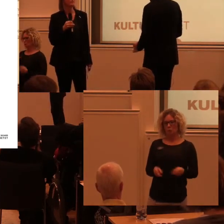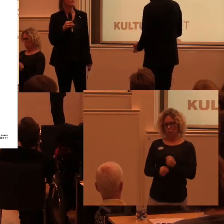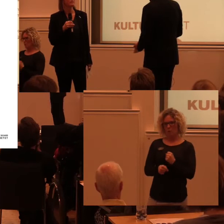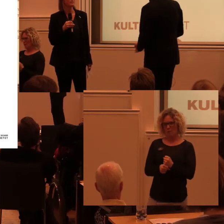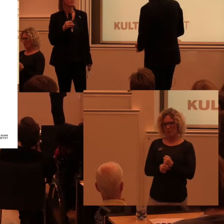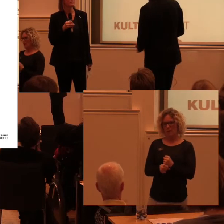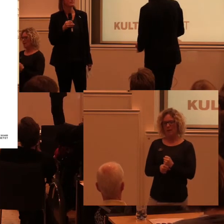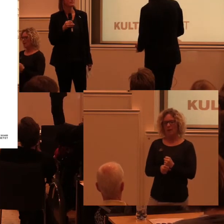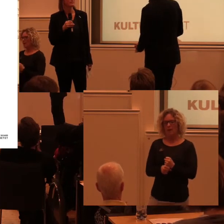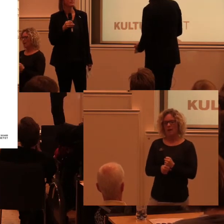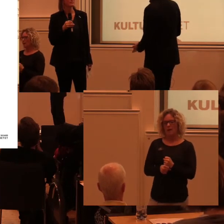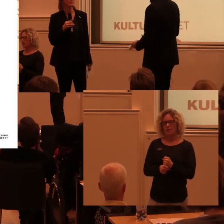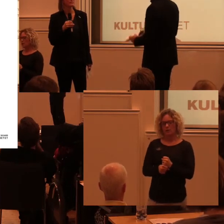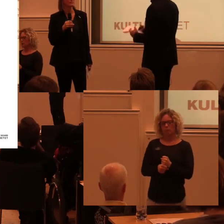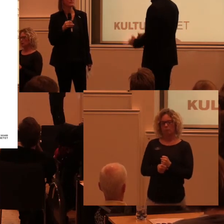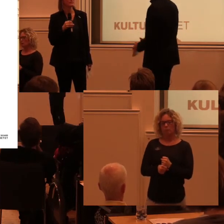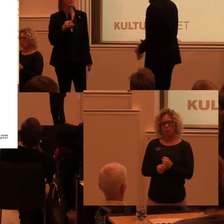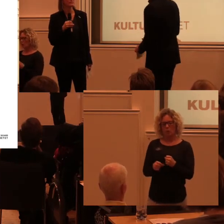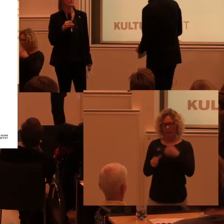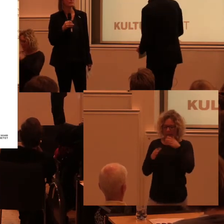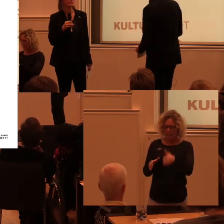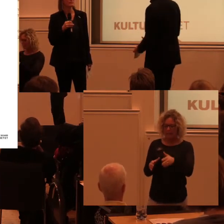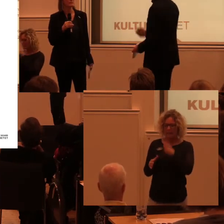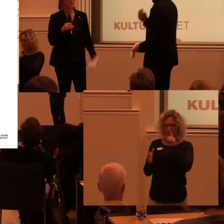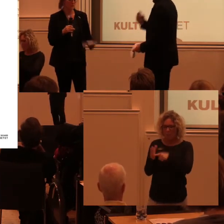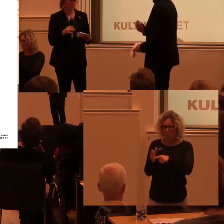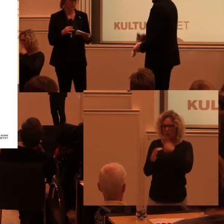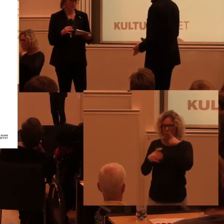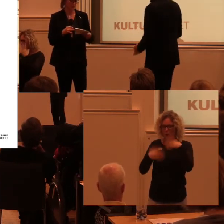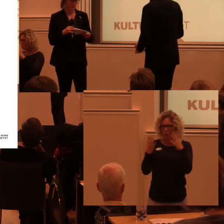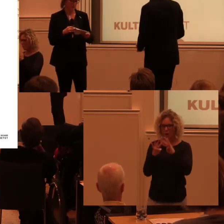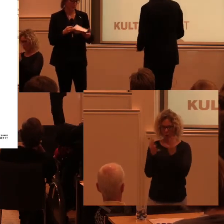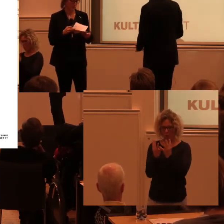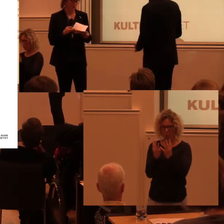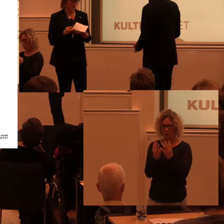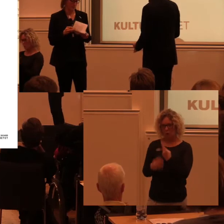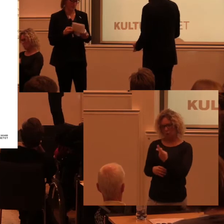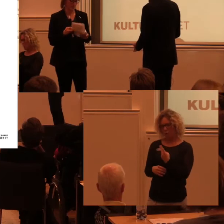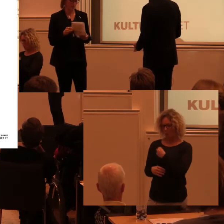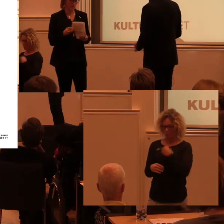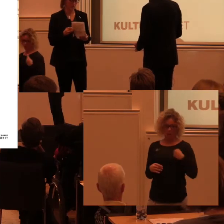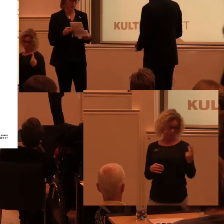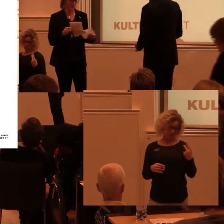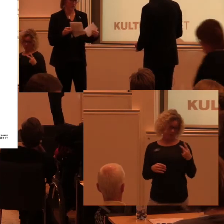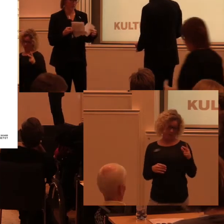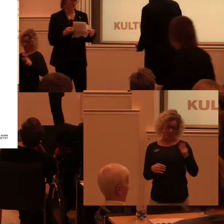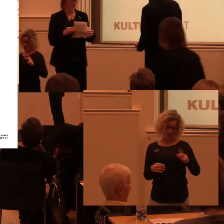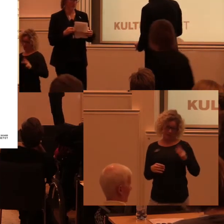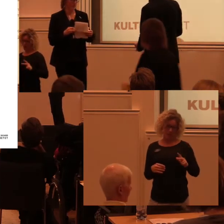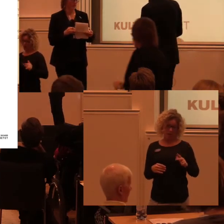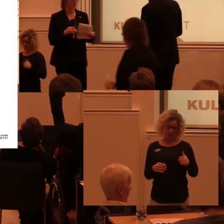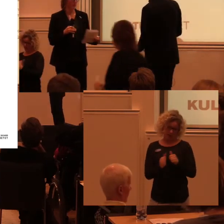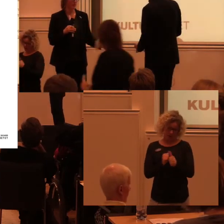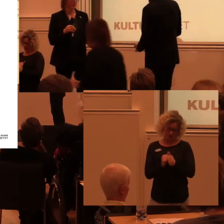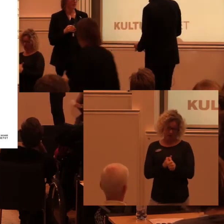Och inriktningsmålen här för kulturområdet, vill säga de två myndigheter som vi då också omfattas av.